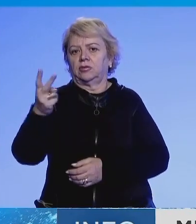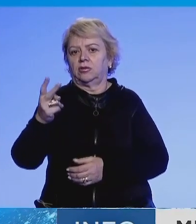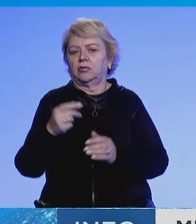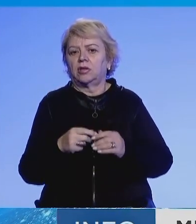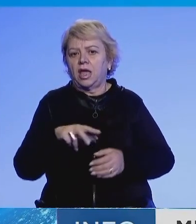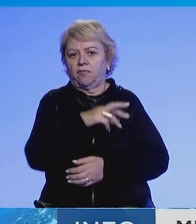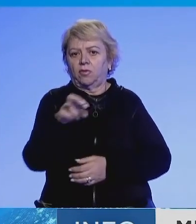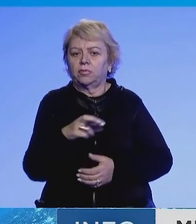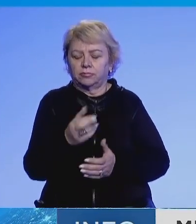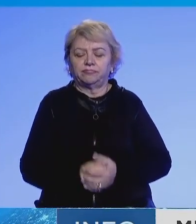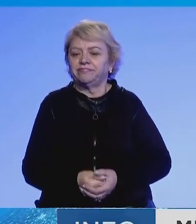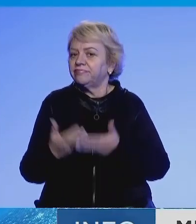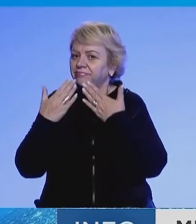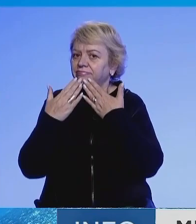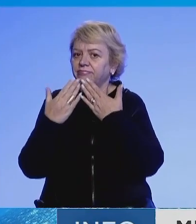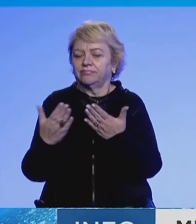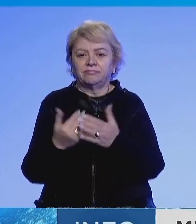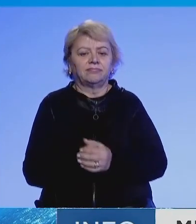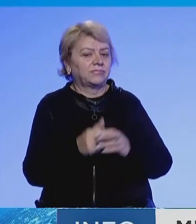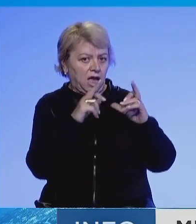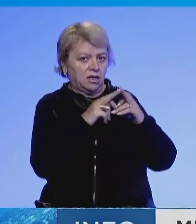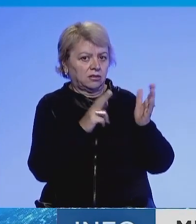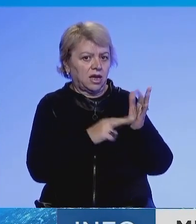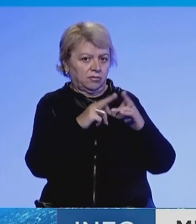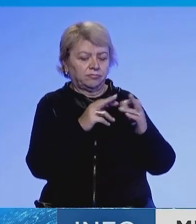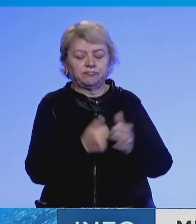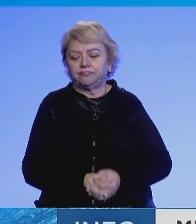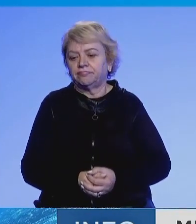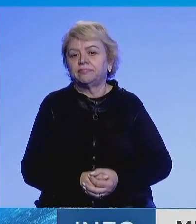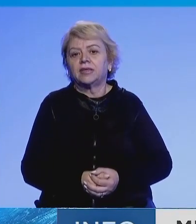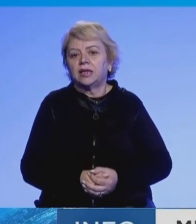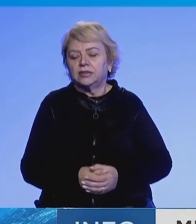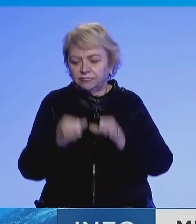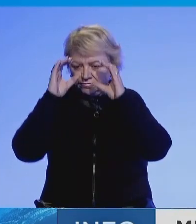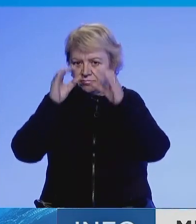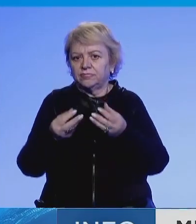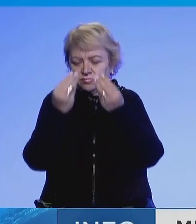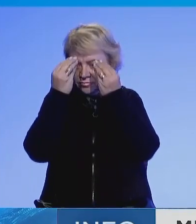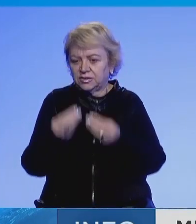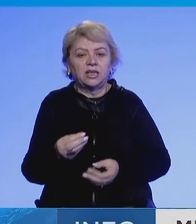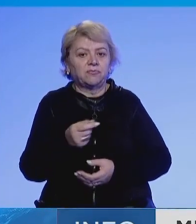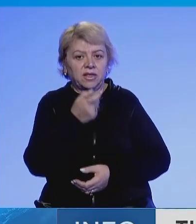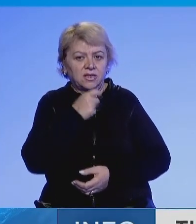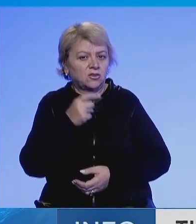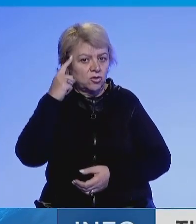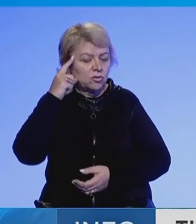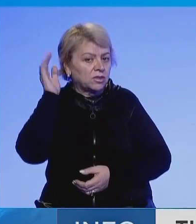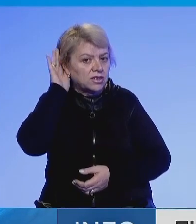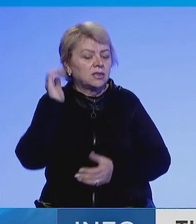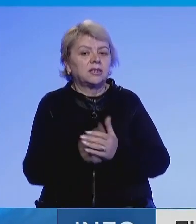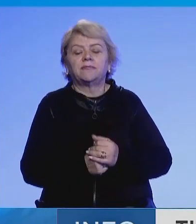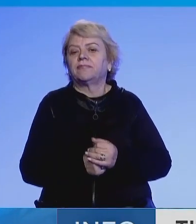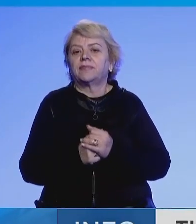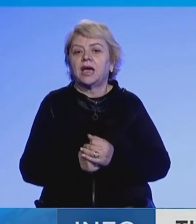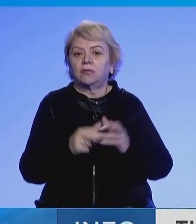Evropës. Këtë falenderoj, Ana. E ndërkotë ndërrua shikues, ishkërë ministri Kosovës Avdula Hoti ka renditur